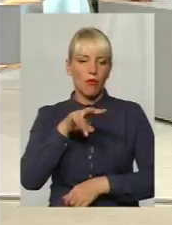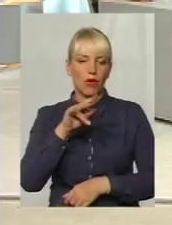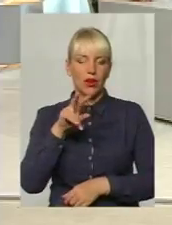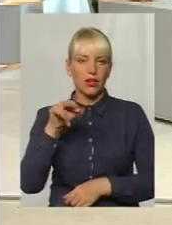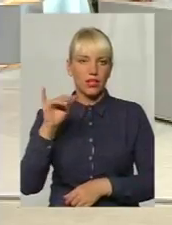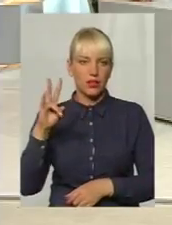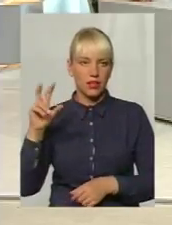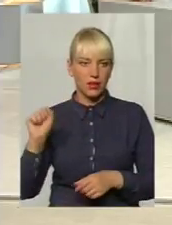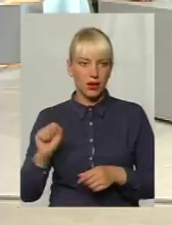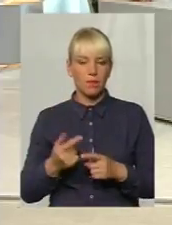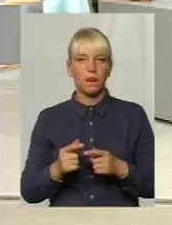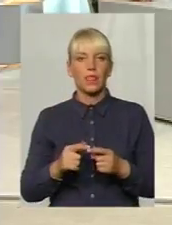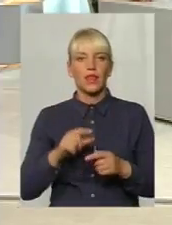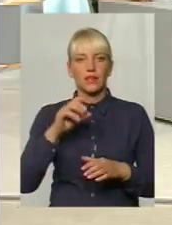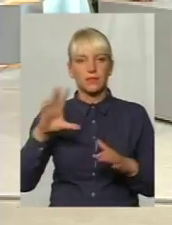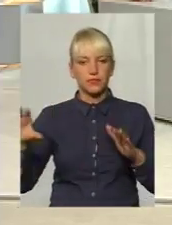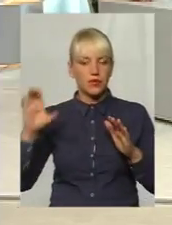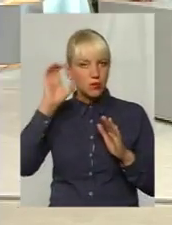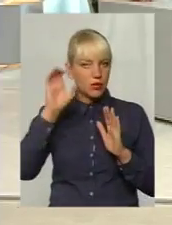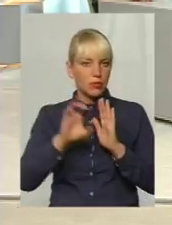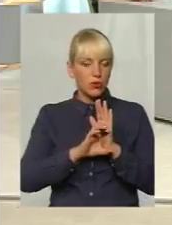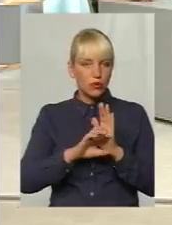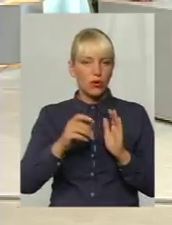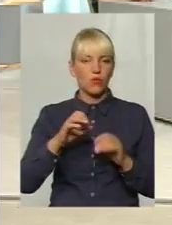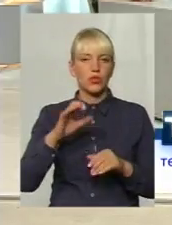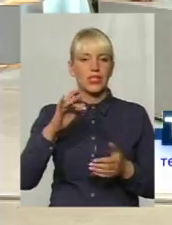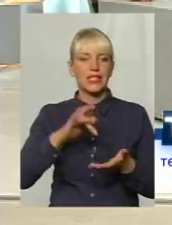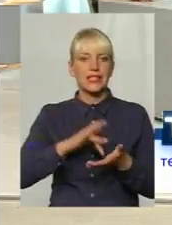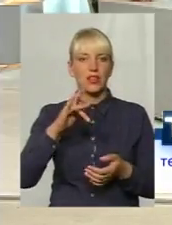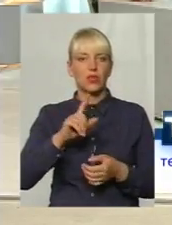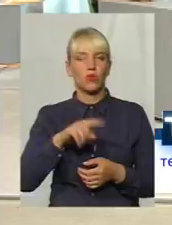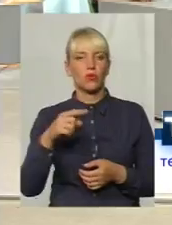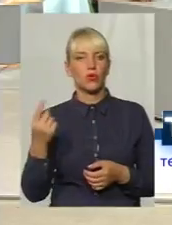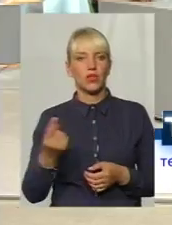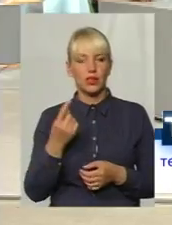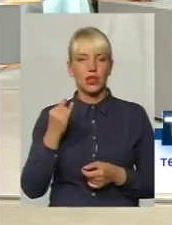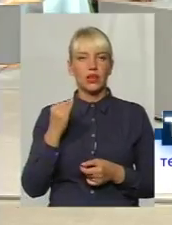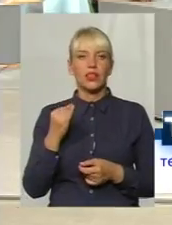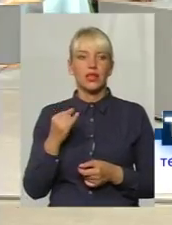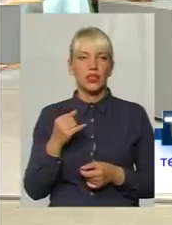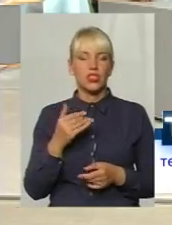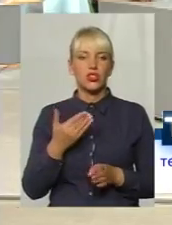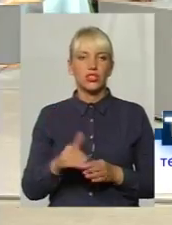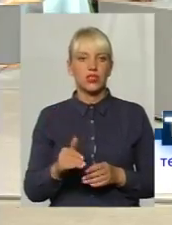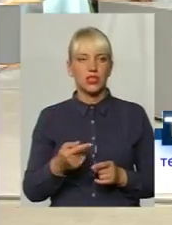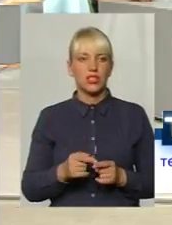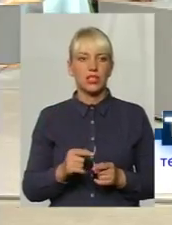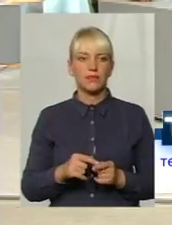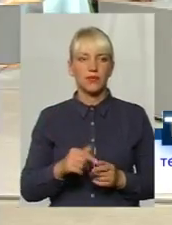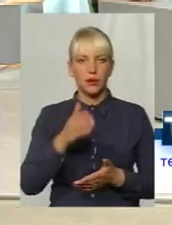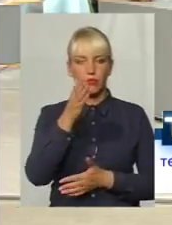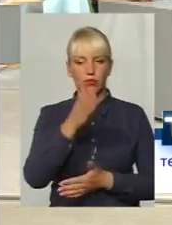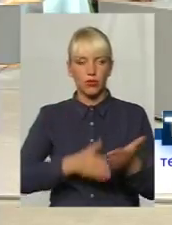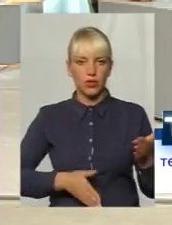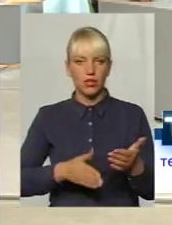дільниці, відійшли під порядкування центру номер один і частина, як ми вже одне раз говорили, поділ був по